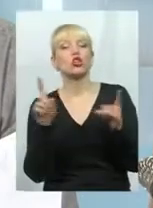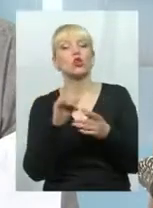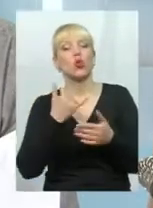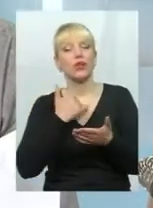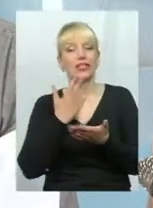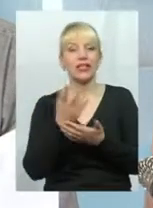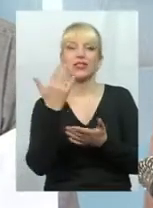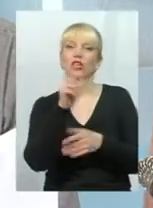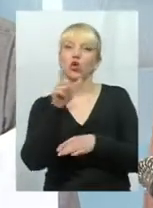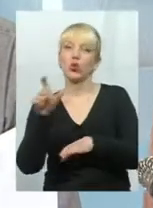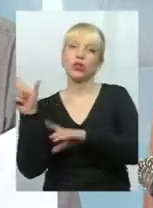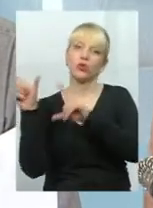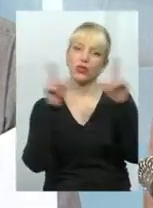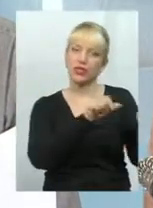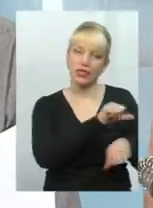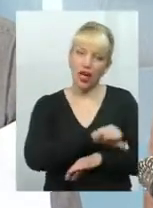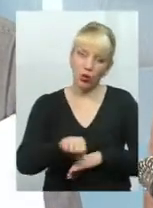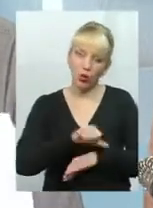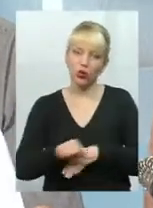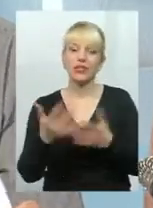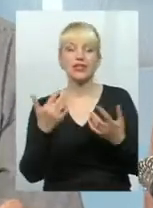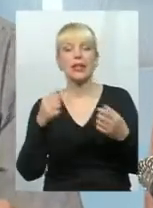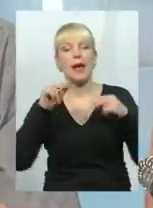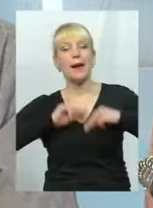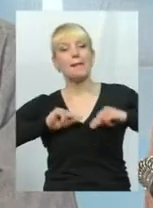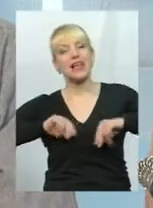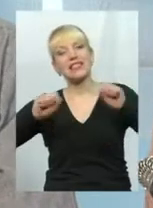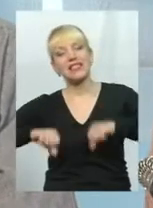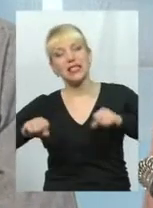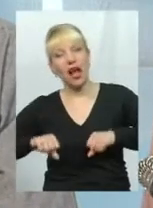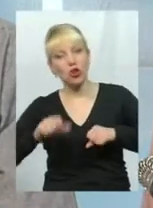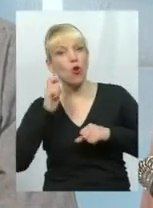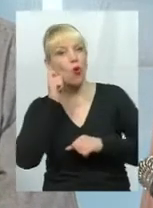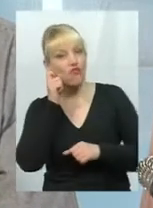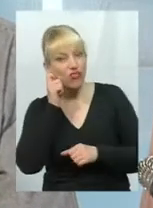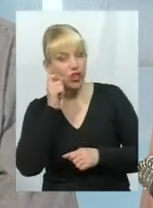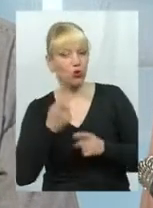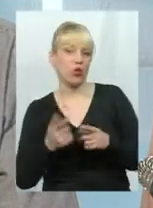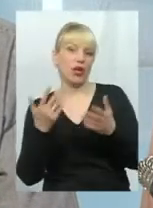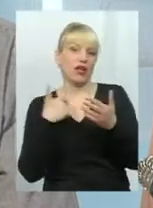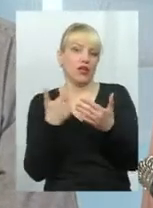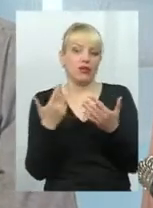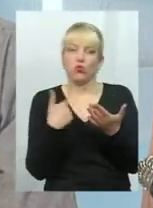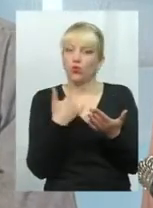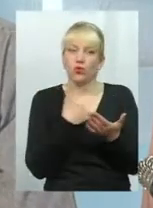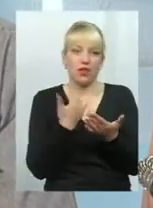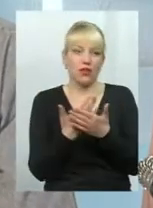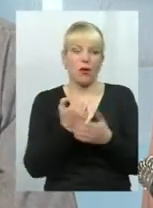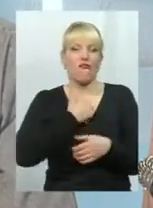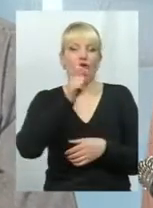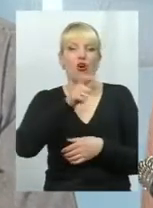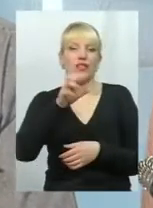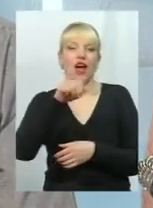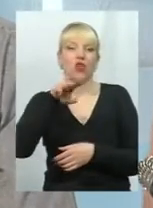виїхало за кордон, скільки працездатно, населення працездатного віку. В нас, скажімо, навіть ті ж воїни АТО, котрі,